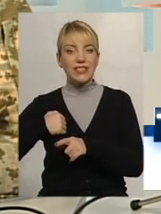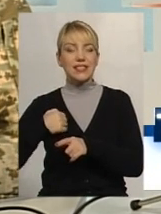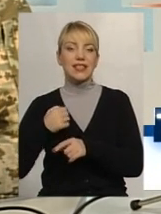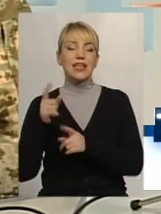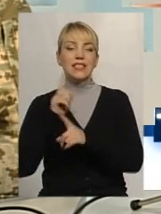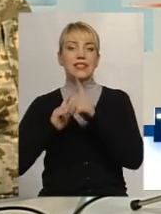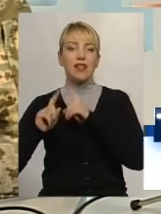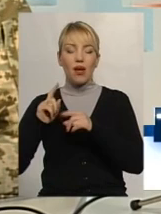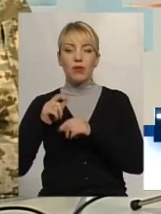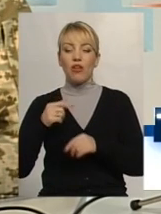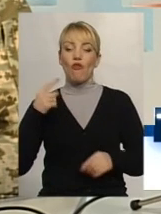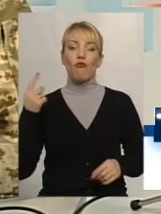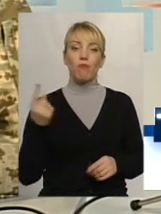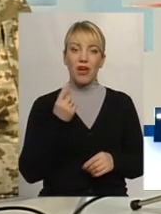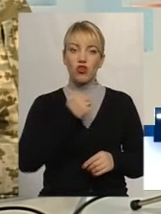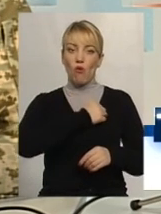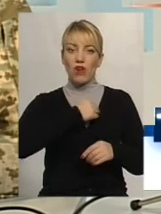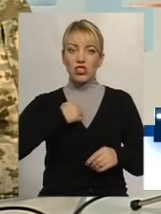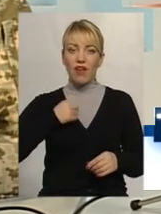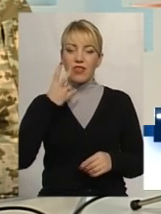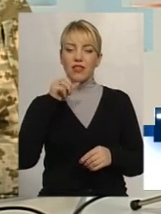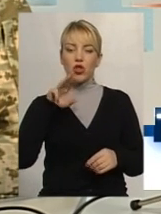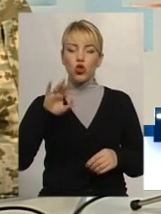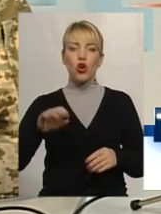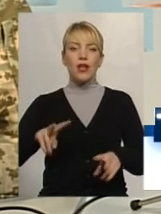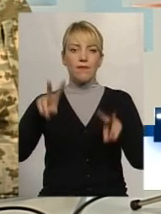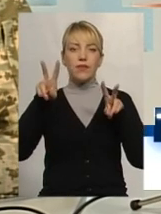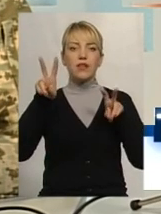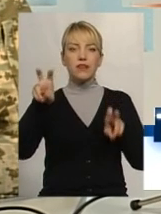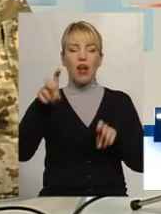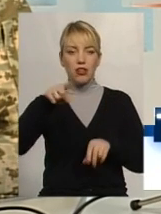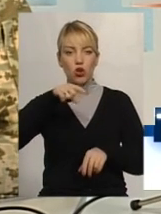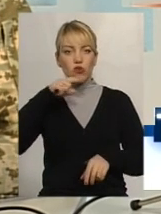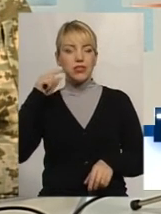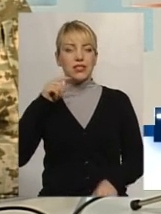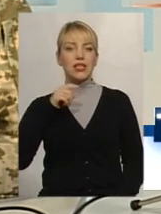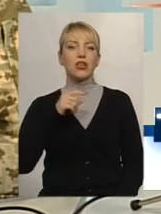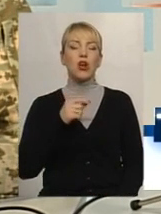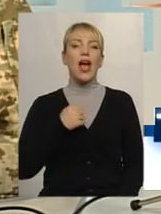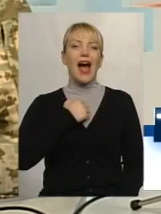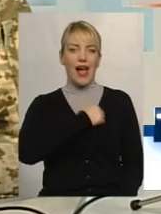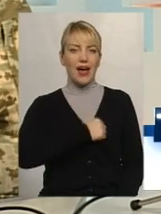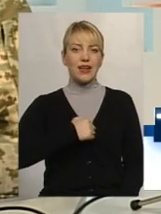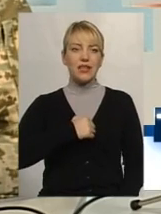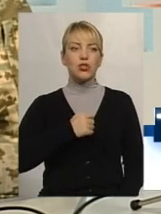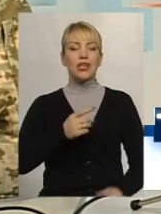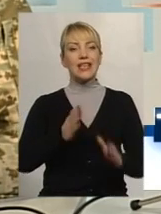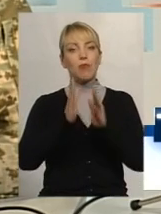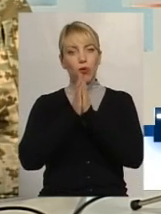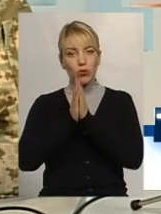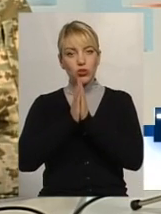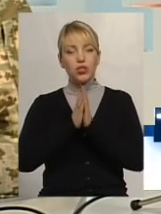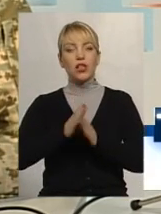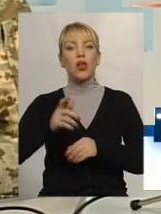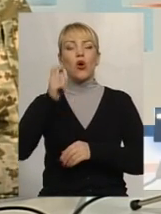НАТО назвало Росію агресором. Тобто, чітко розставило крапки над і, і закликало Росію покинути територію